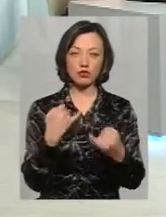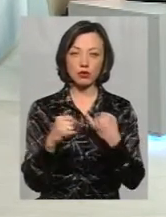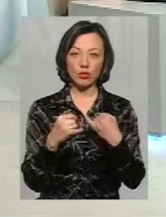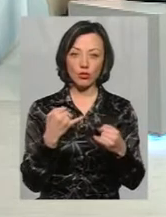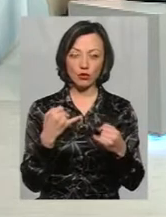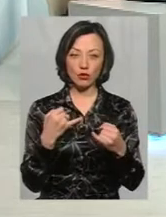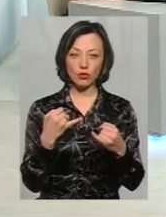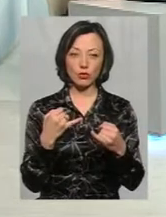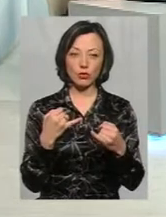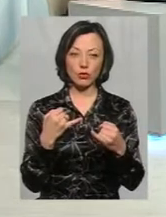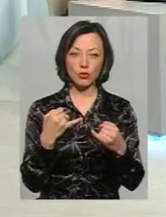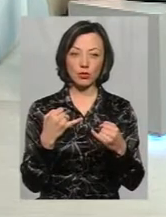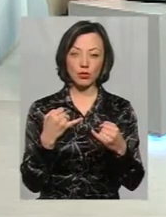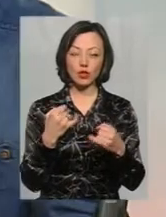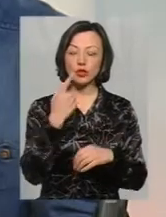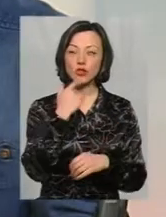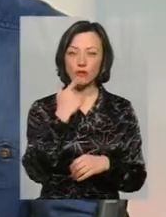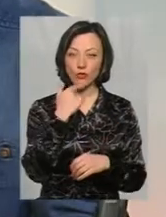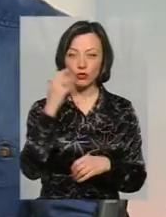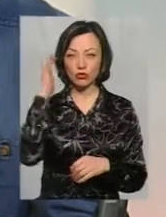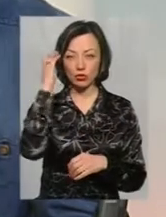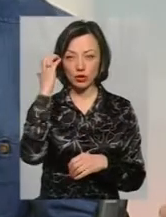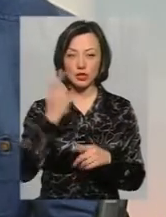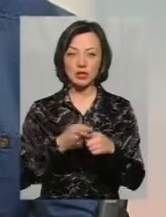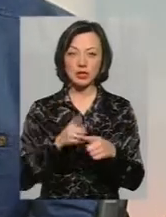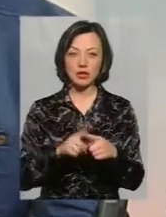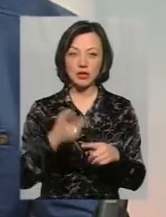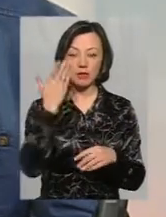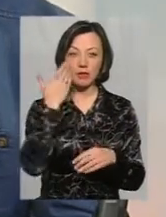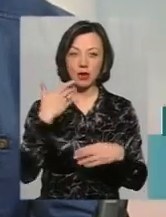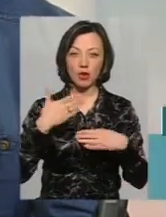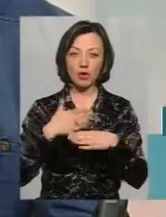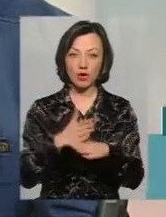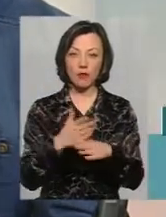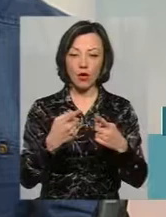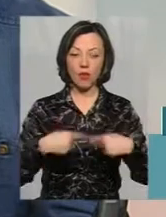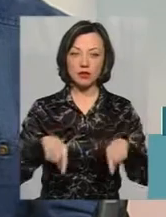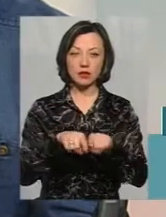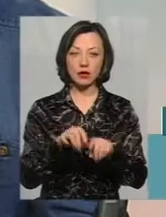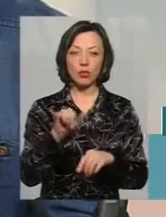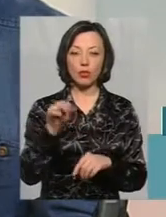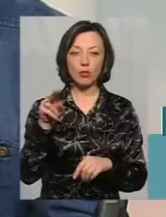-червоно-чорний, це при розламі організації